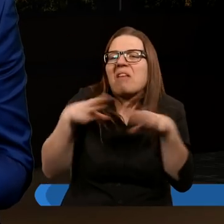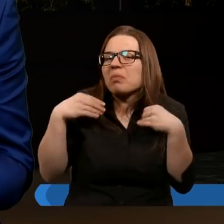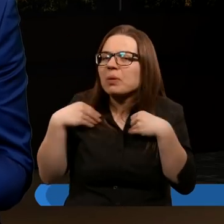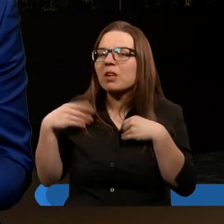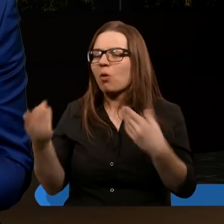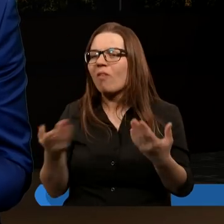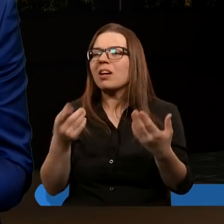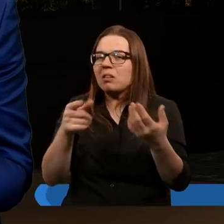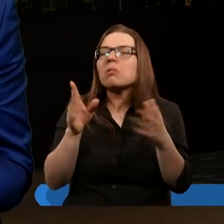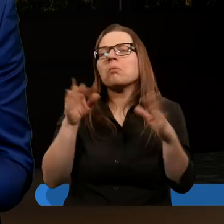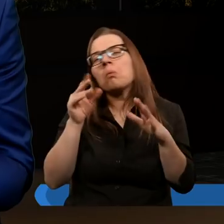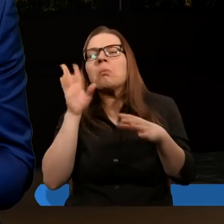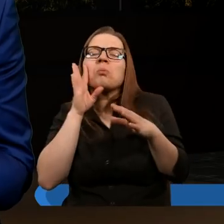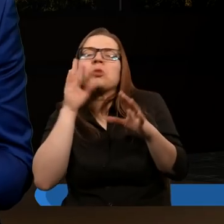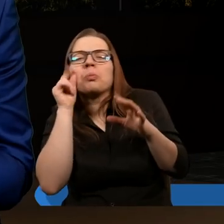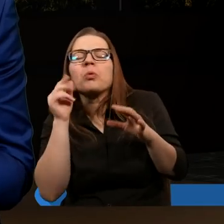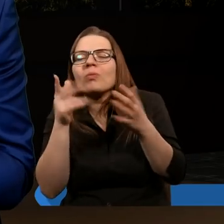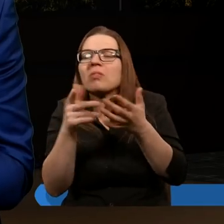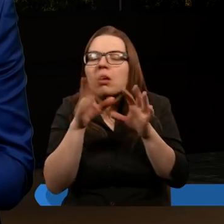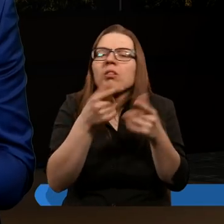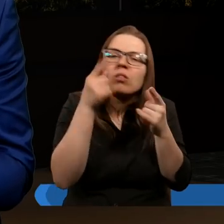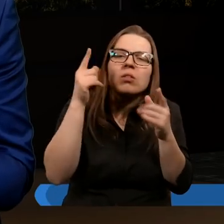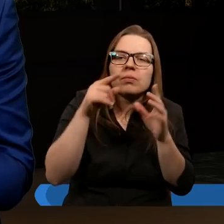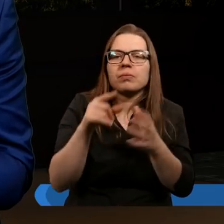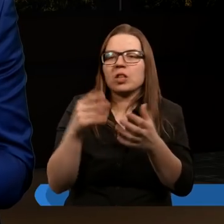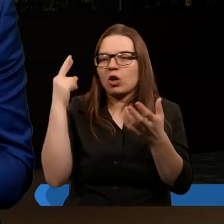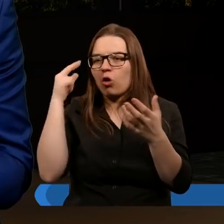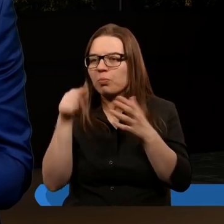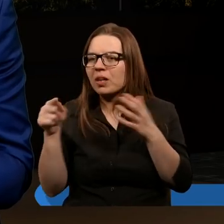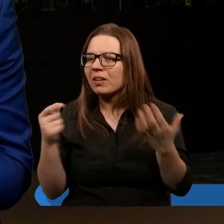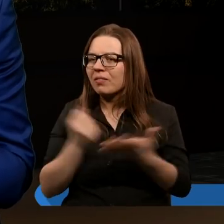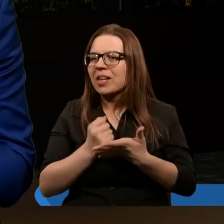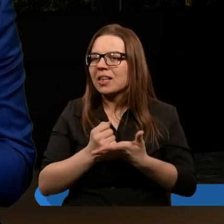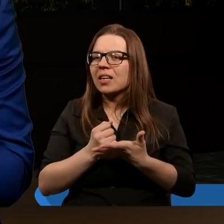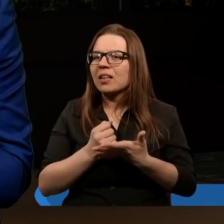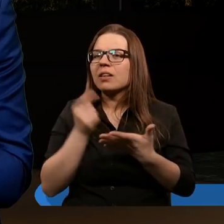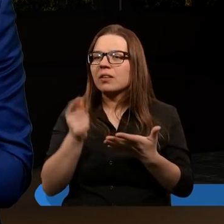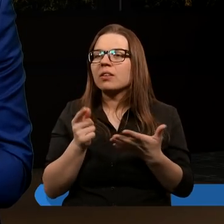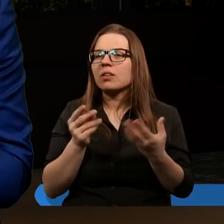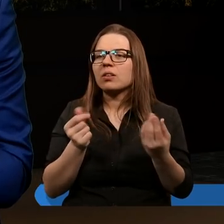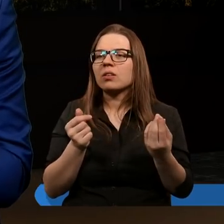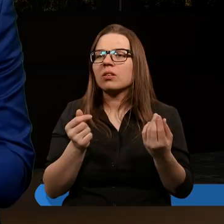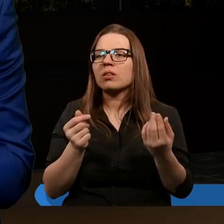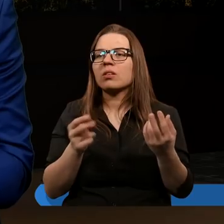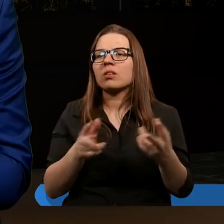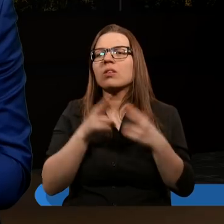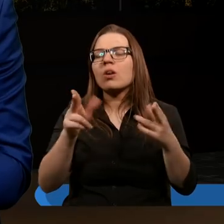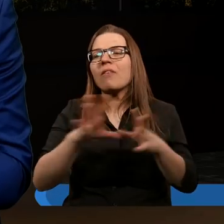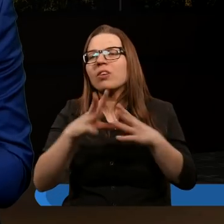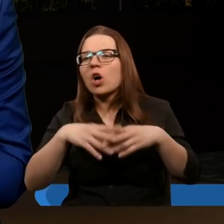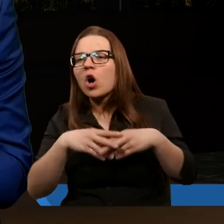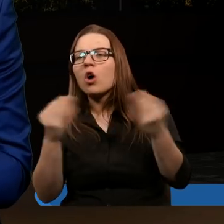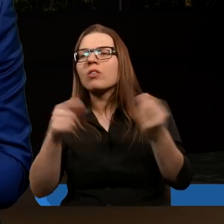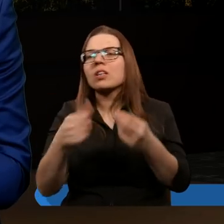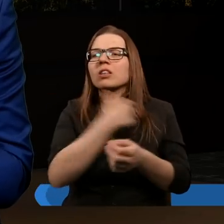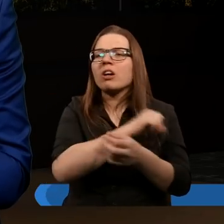I właśnie w tym oni tkwią, tak? tak się mówi, to ciemne średniowiecze, znaczy mówiąc, ten okres, który jest najgorszy w ogóle w rozwoju